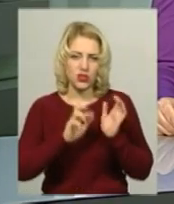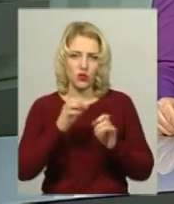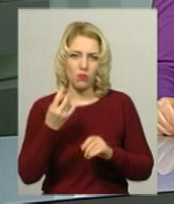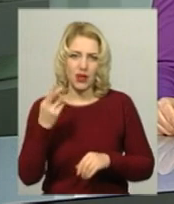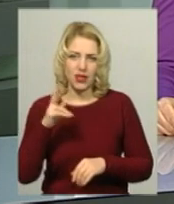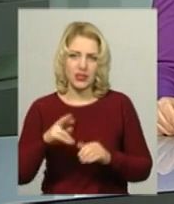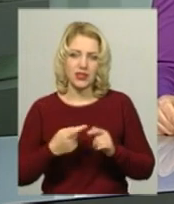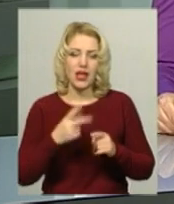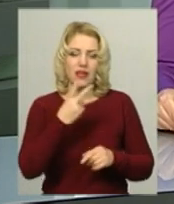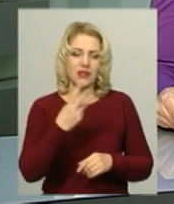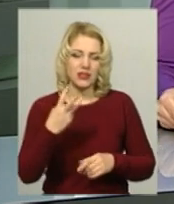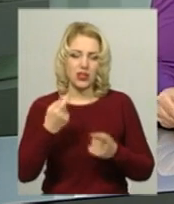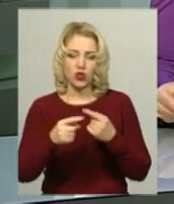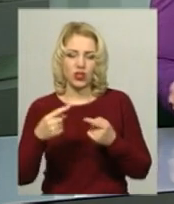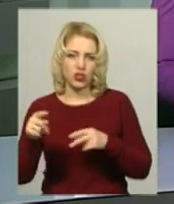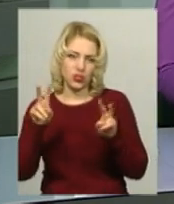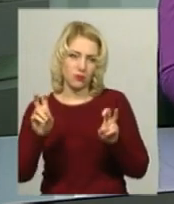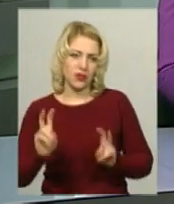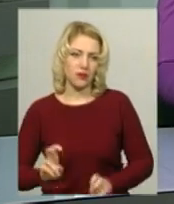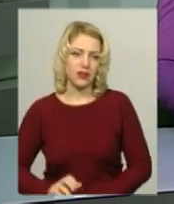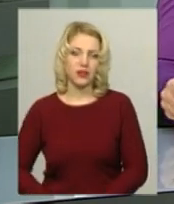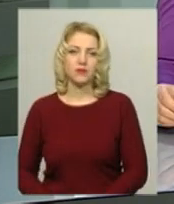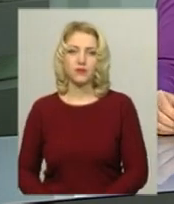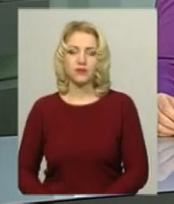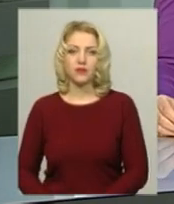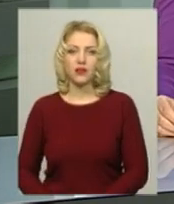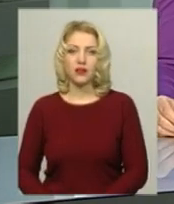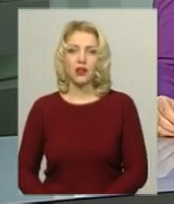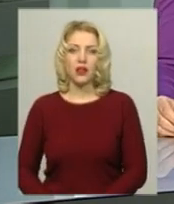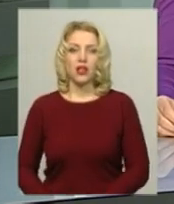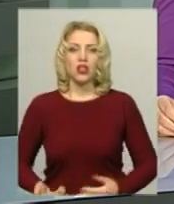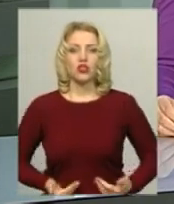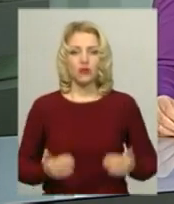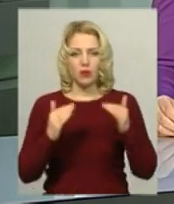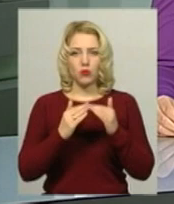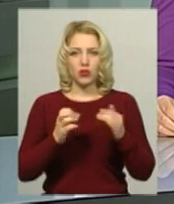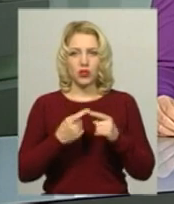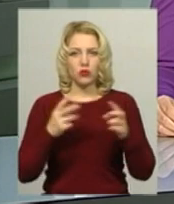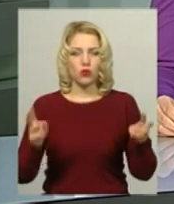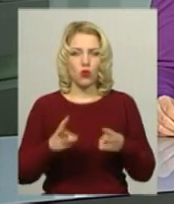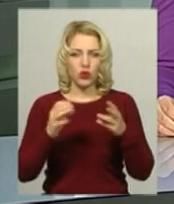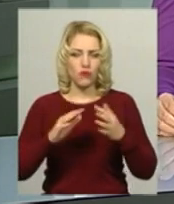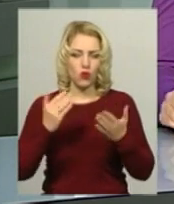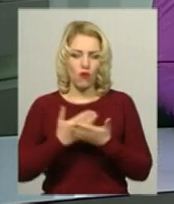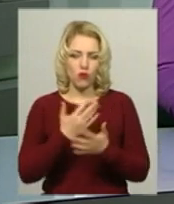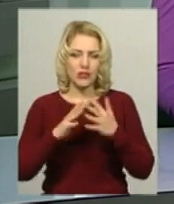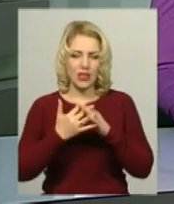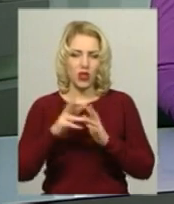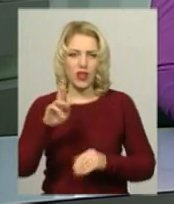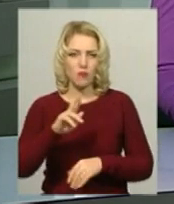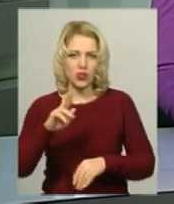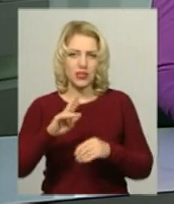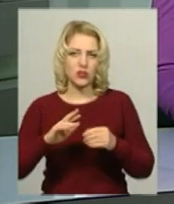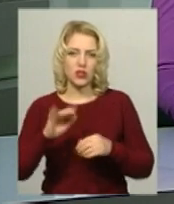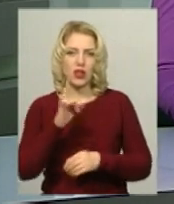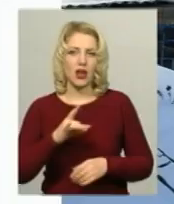23-го – всі інші предмети, каже Ірина Ковальчук. Житловий будинок горів у Новому селі Ярмолонецького району. На час